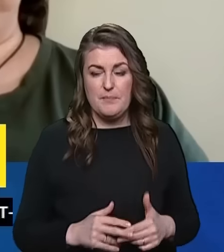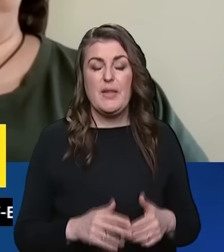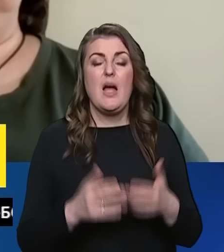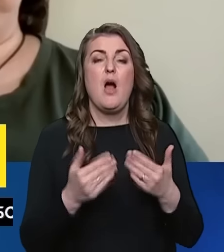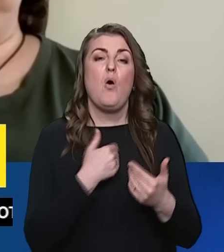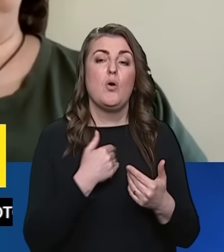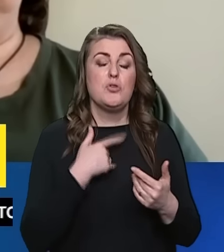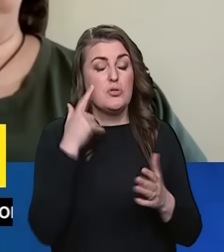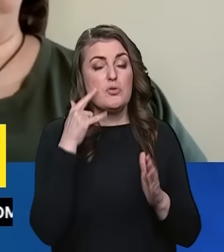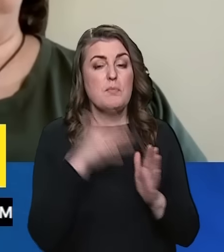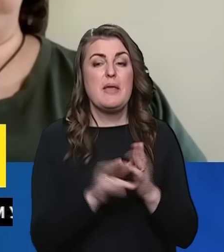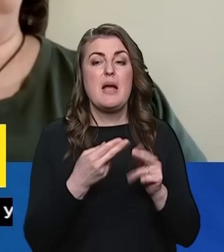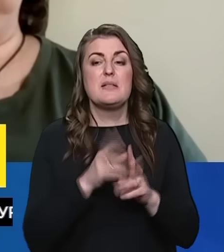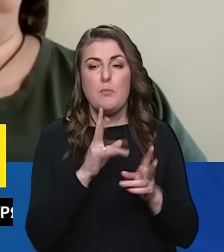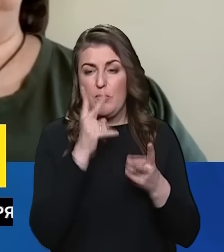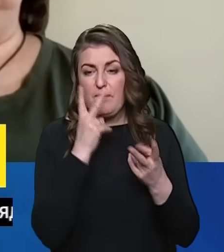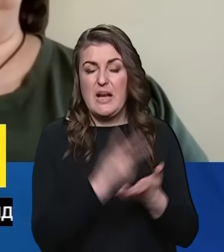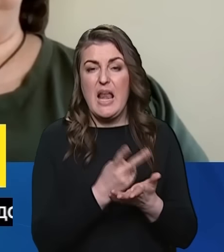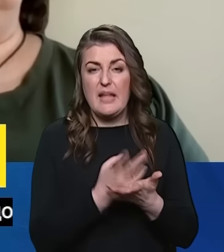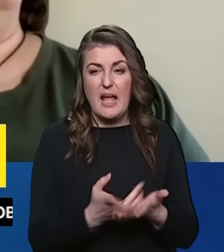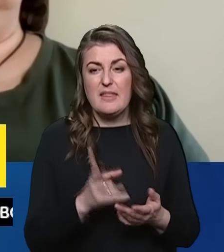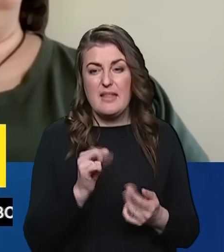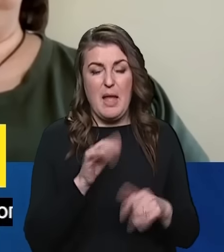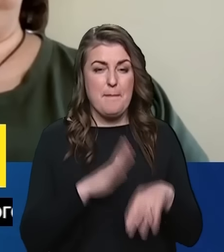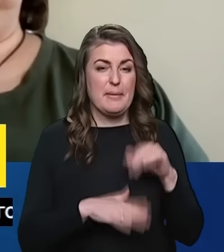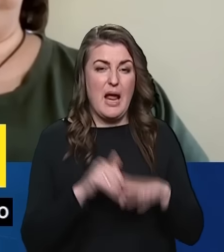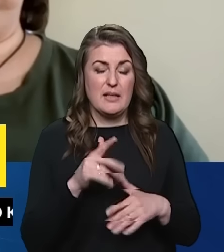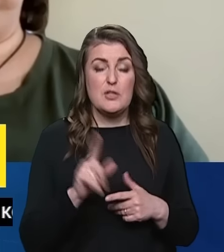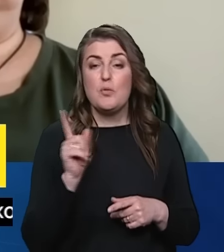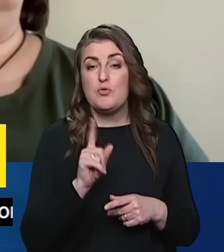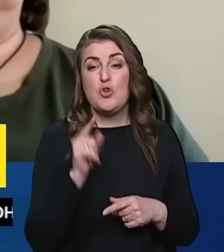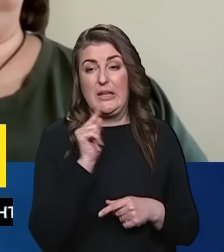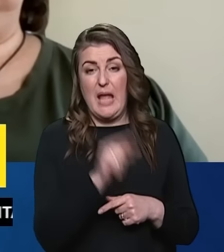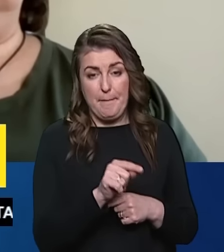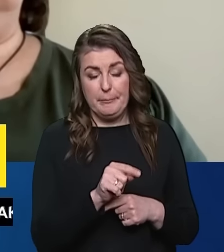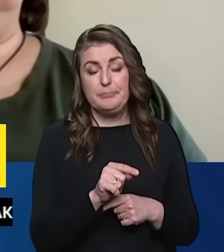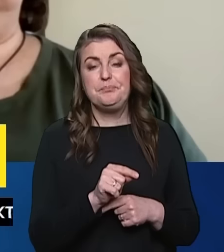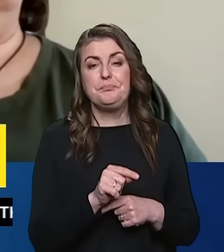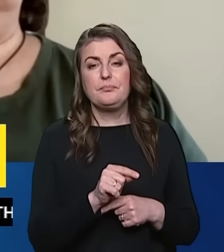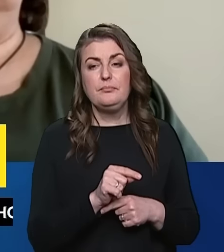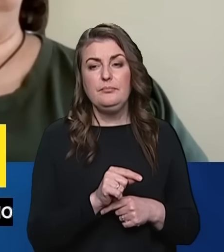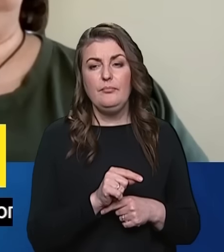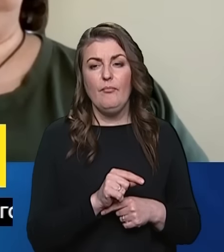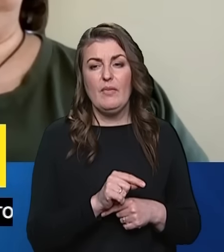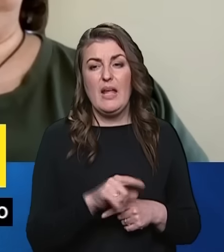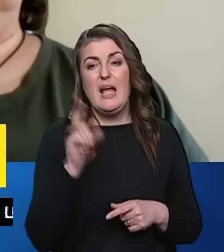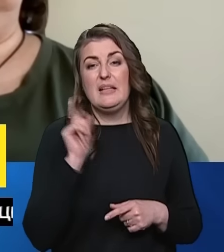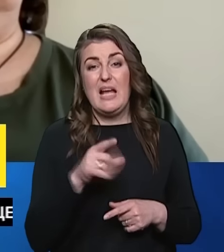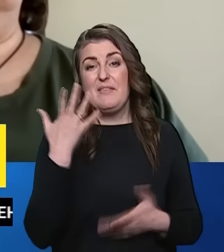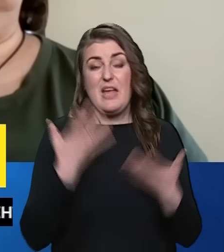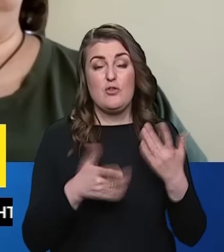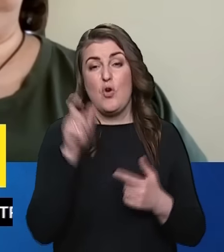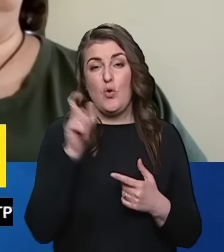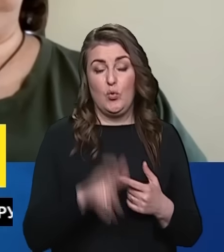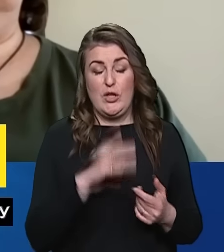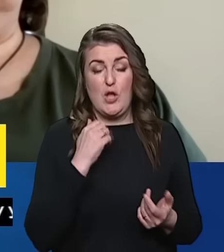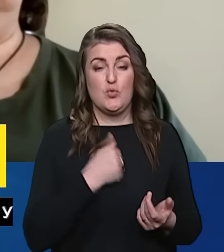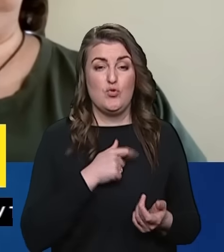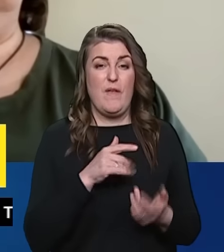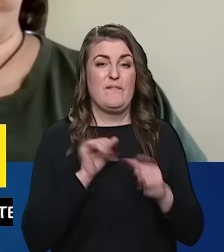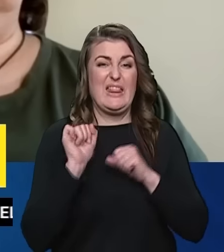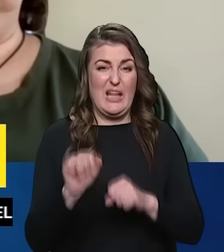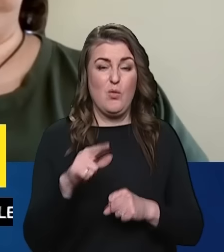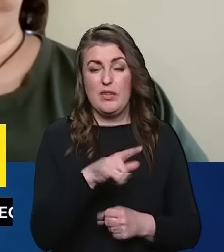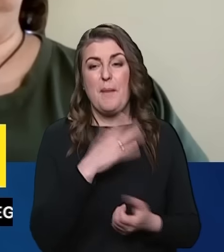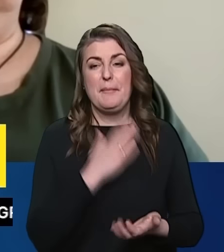Так, тепер хочеться зрозуміти, як це буде виглядати на практиці. Тому що там, скажімо, навіть якщо людина служить в тилу,